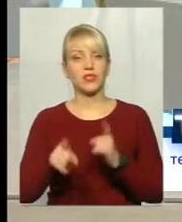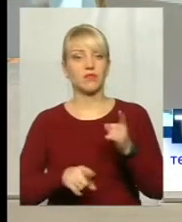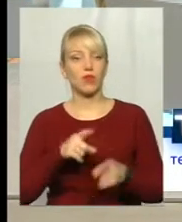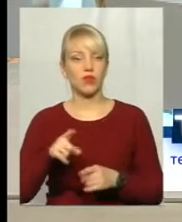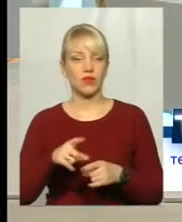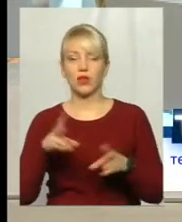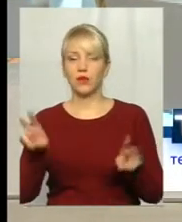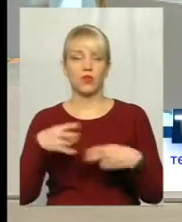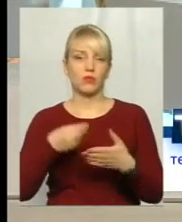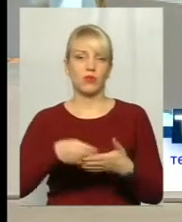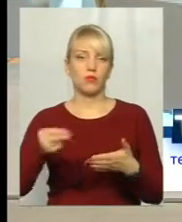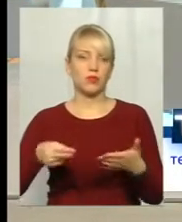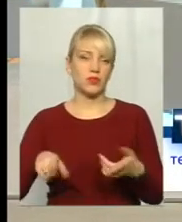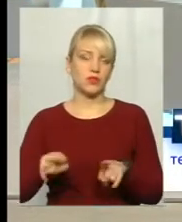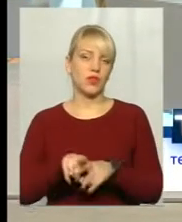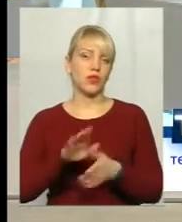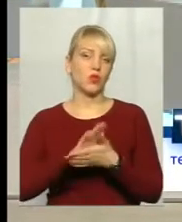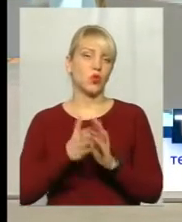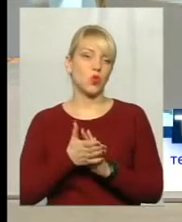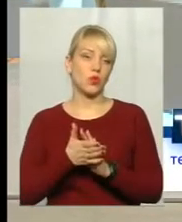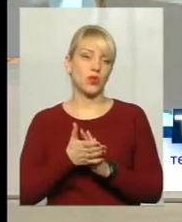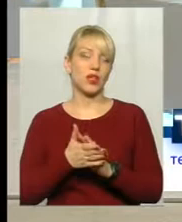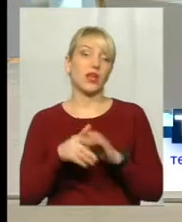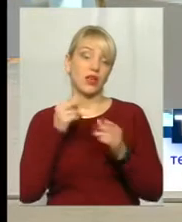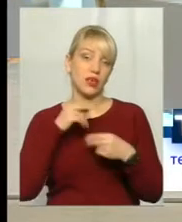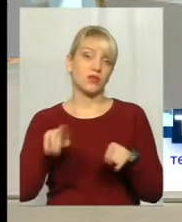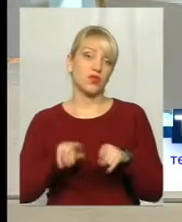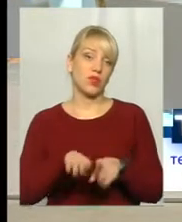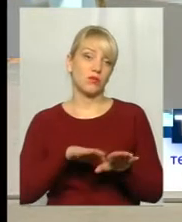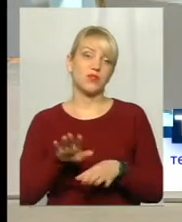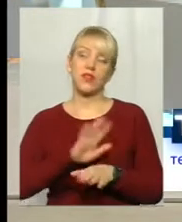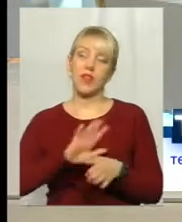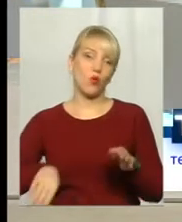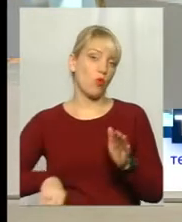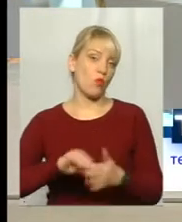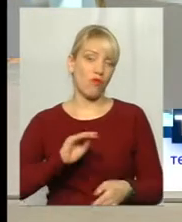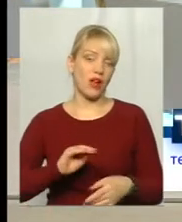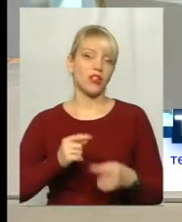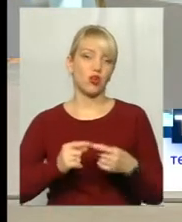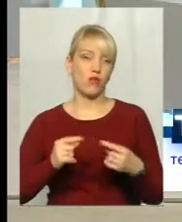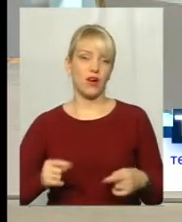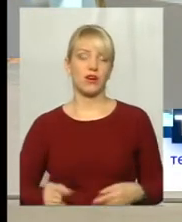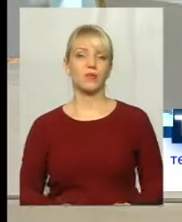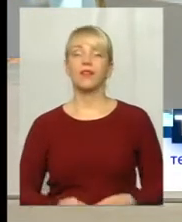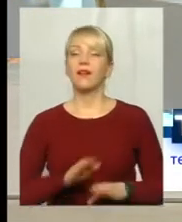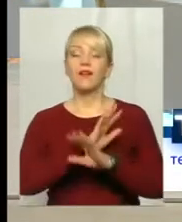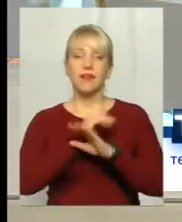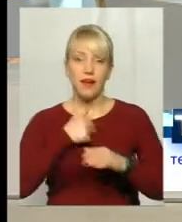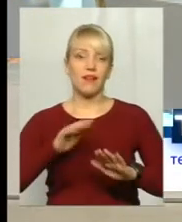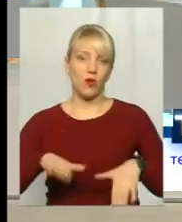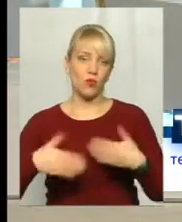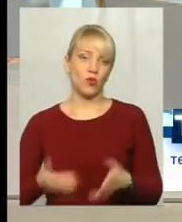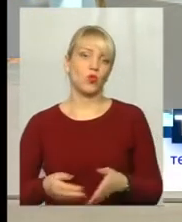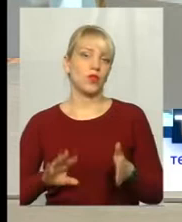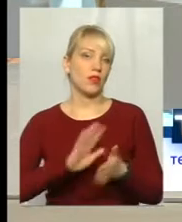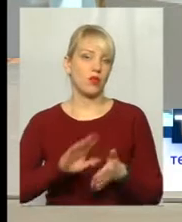не підписувати такі угоди, і краще в таких місцях не купувати товари. Я рекомендую нашим споживачам не купувати товари. Якщо вже вона